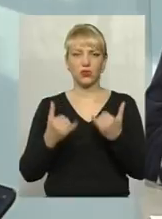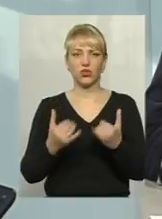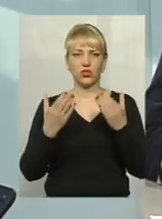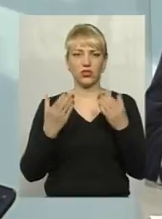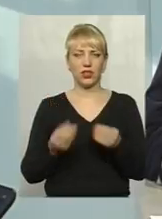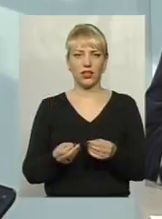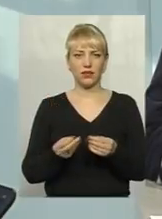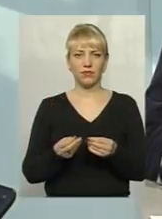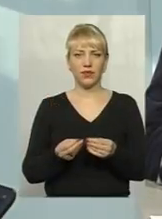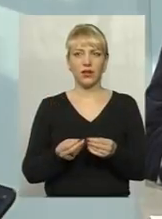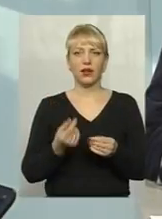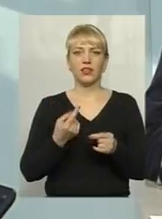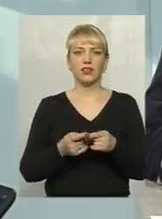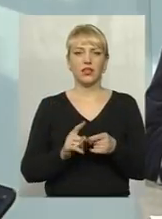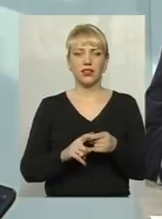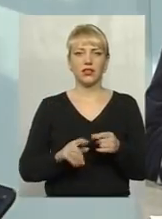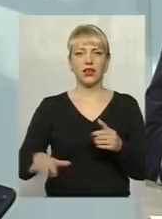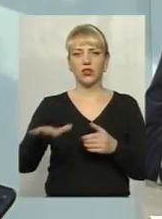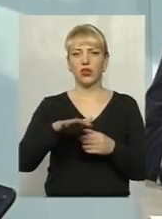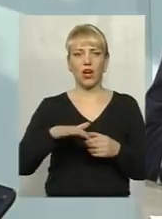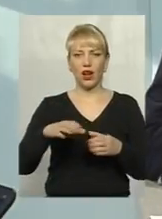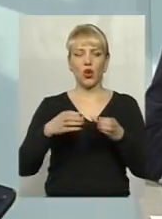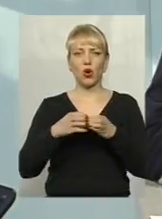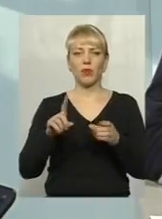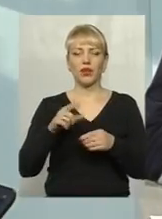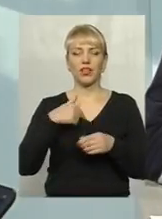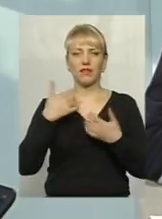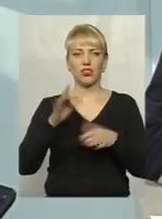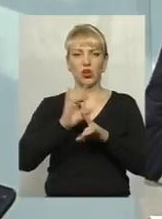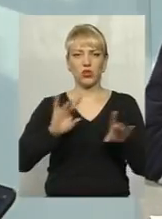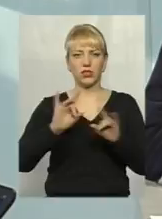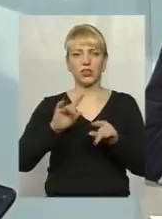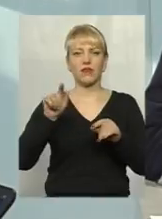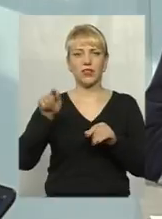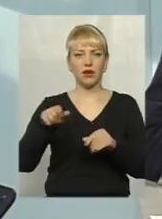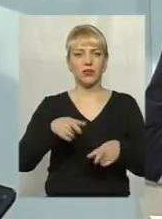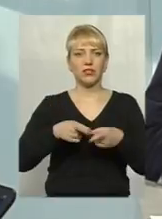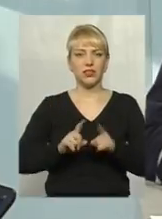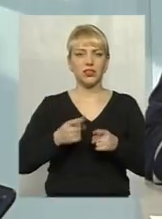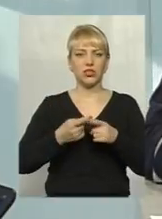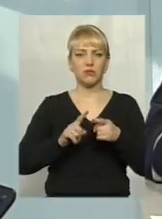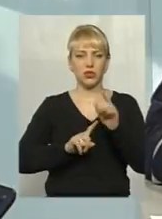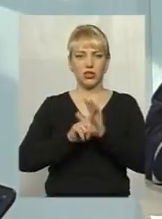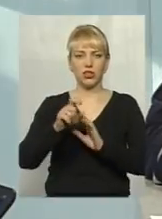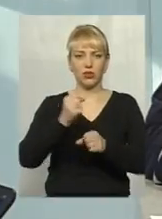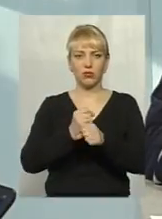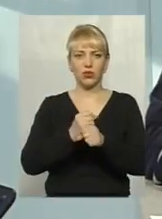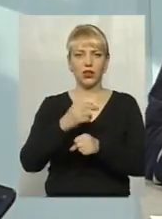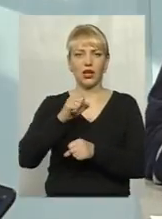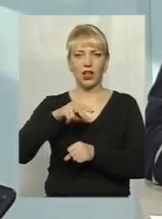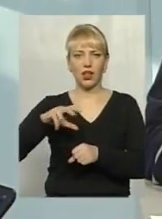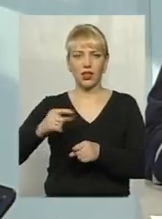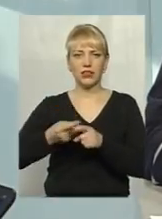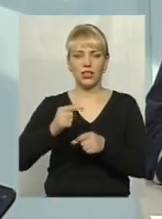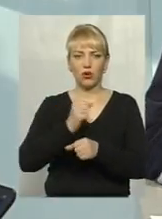територіальні громади, про які я говорив, то там дійсно ця робота зрушена, але ця робота планується на